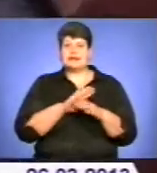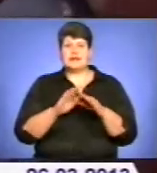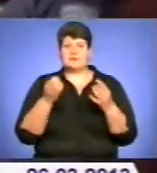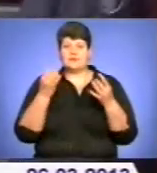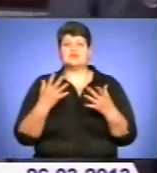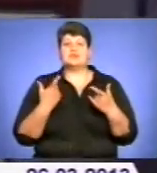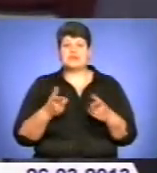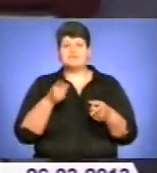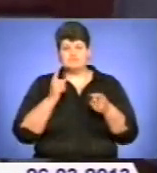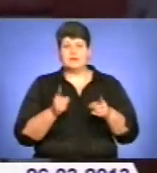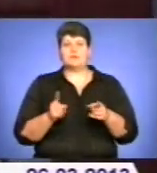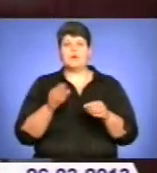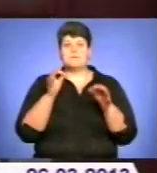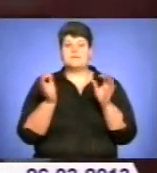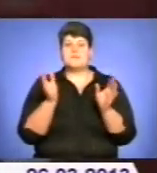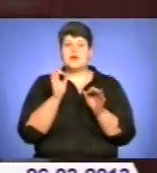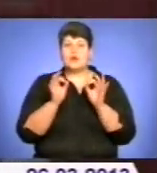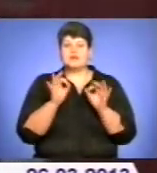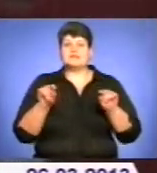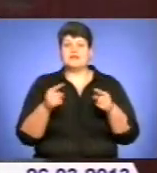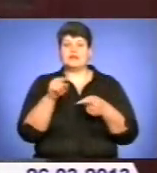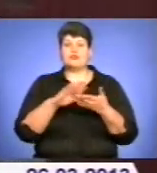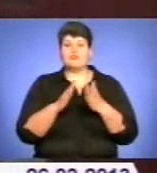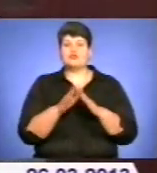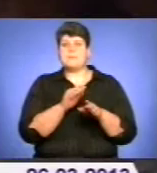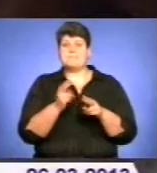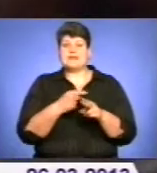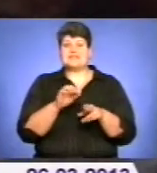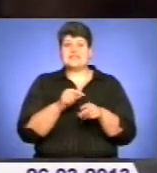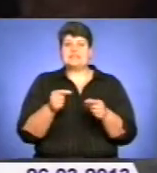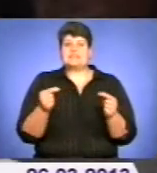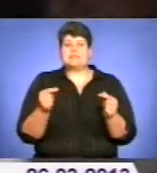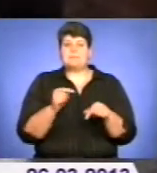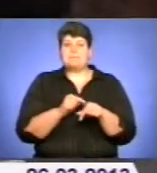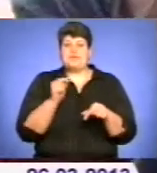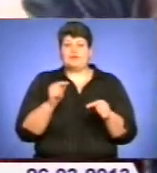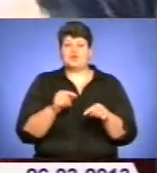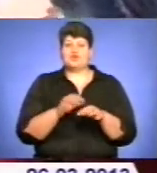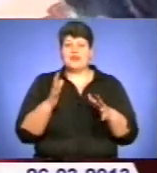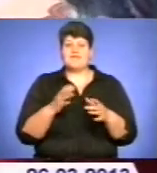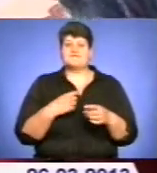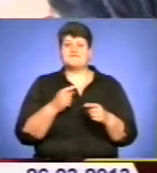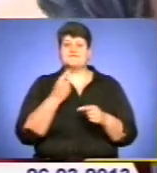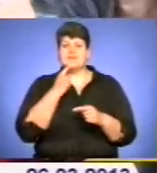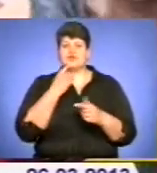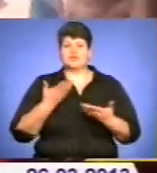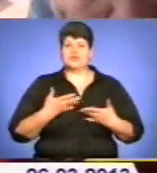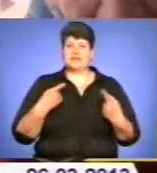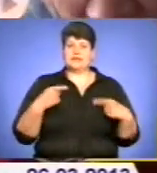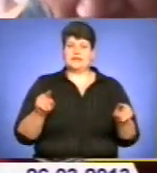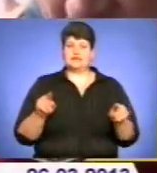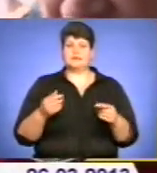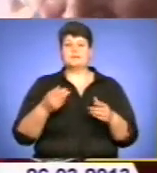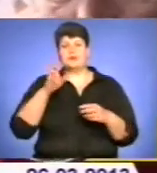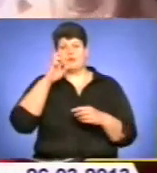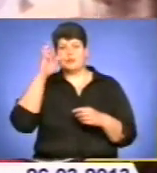це реальність. Бо природа створює такі умови, щоб без співчуття та допомоги одних важко вижити іншим. Та дай Боже здоров'я, що помогли мені